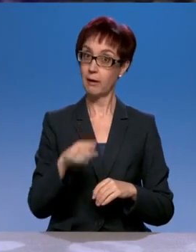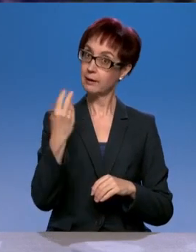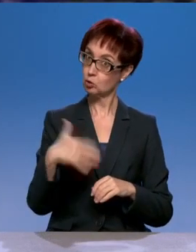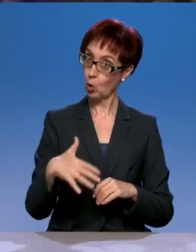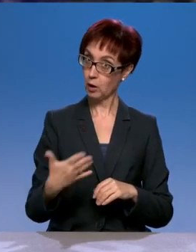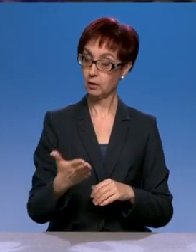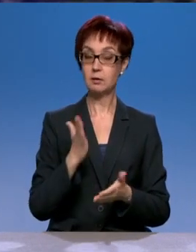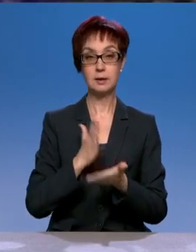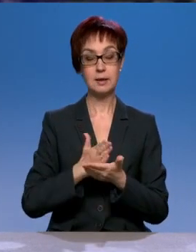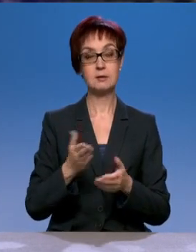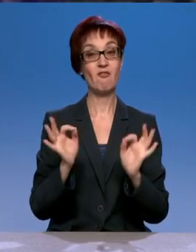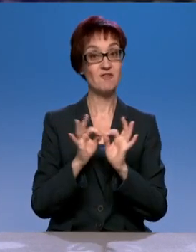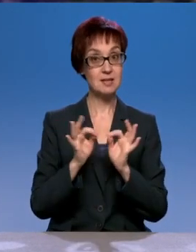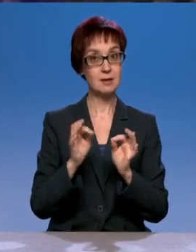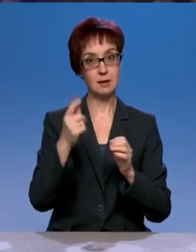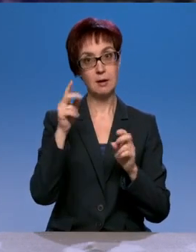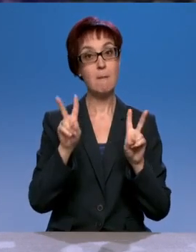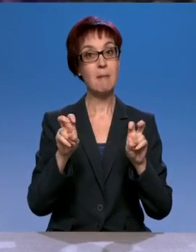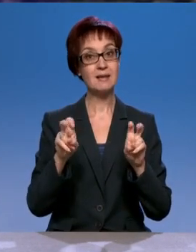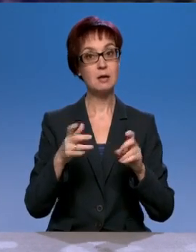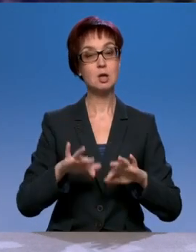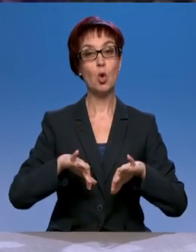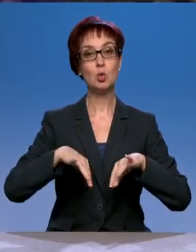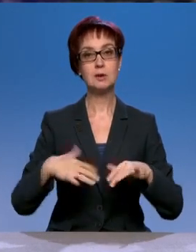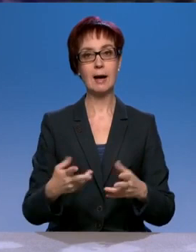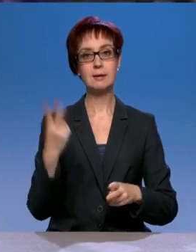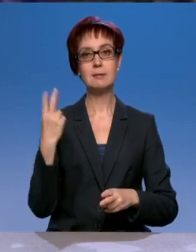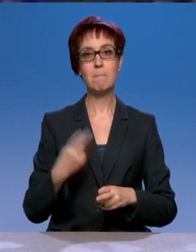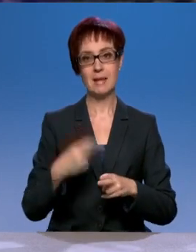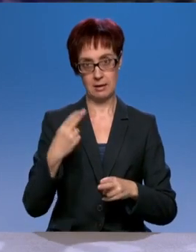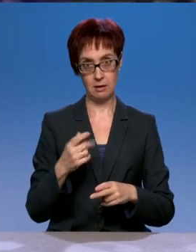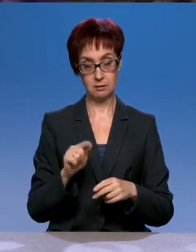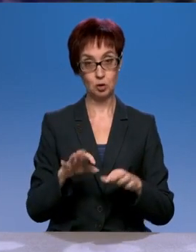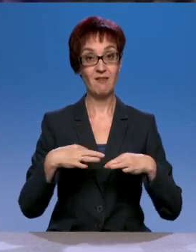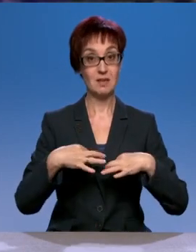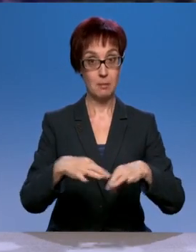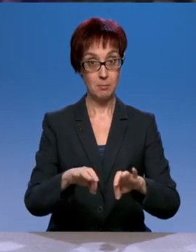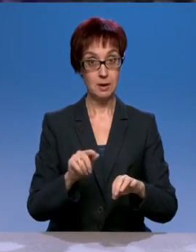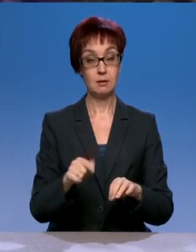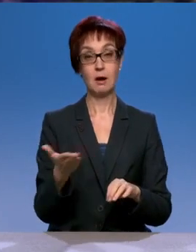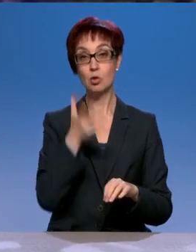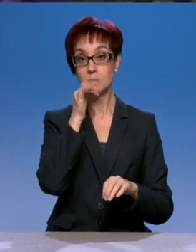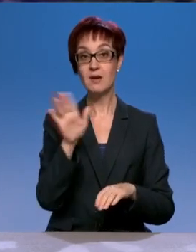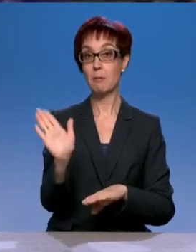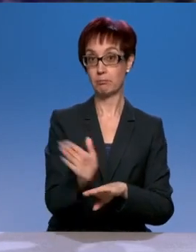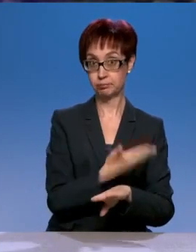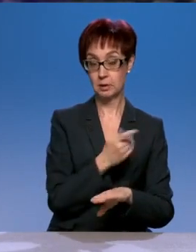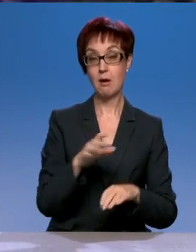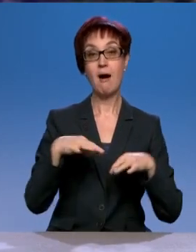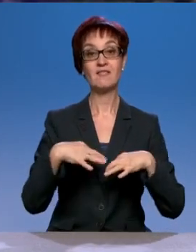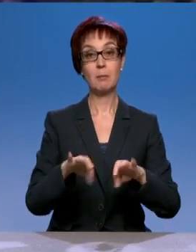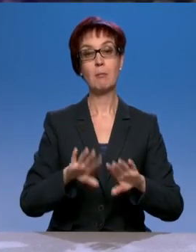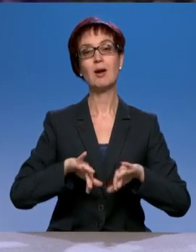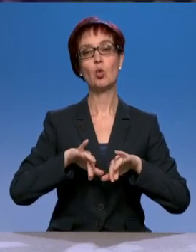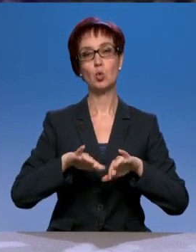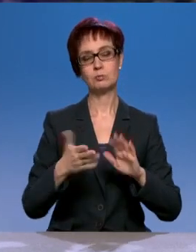металл через... Автомобиль через какой-то определенный промежуток времени, ну, он устает. Устает вот его... Ну, металлические